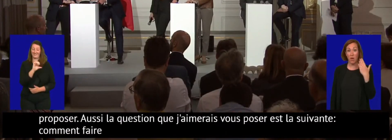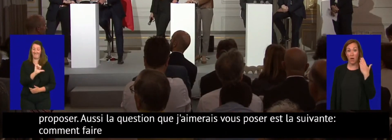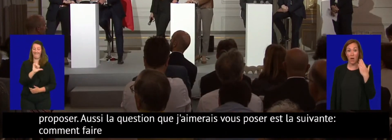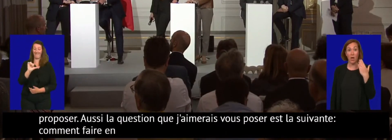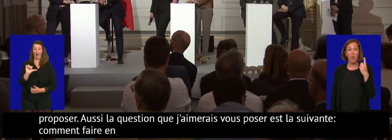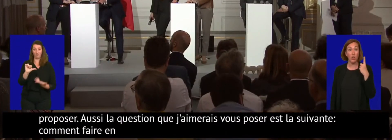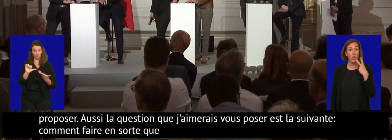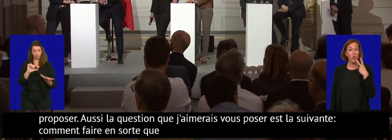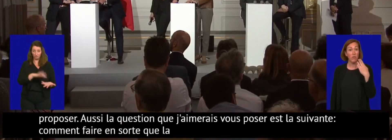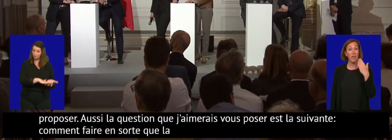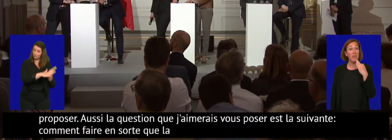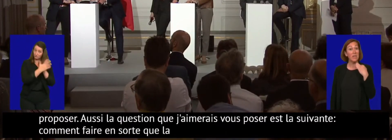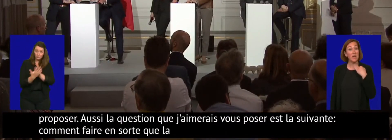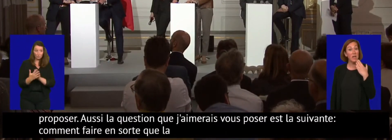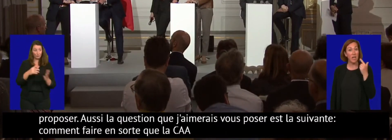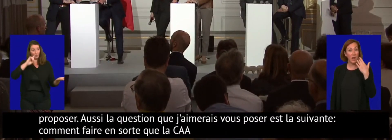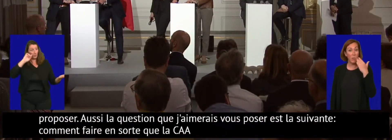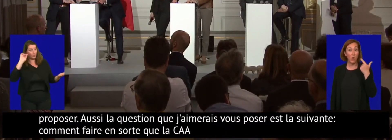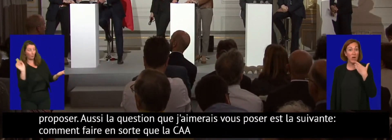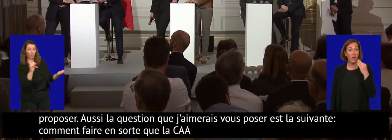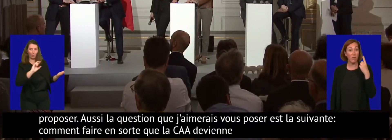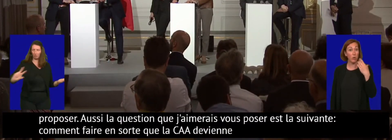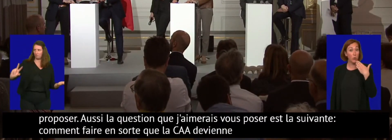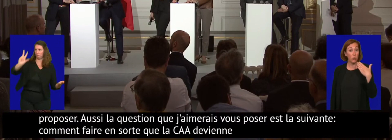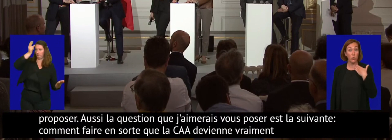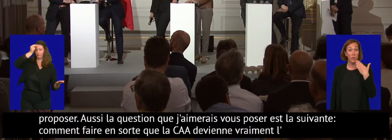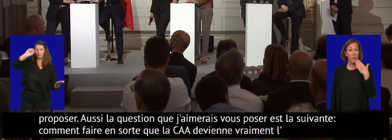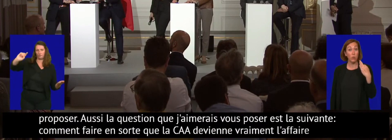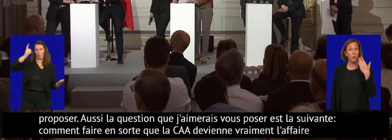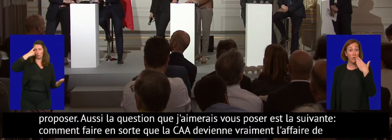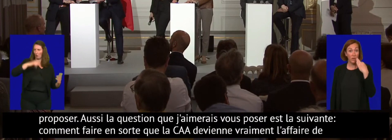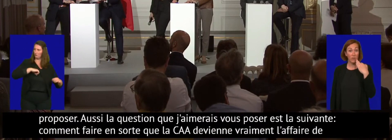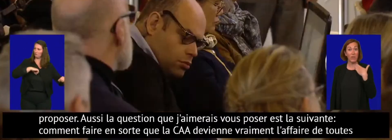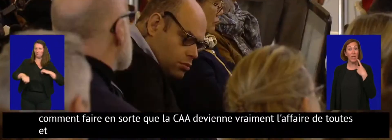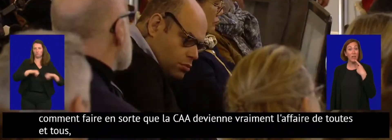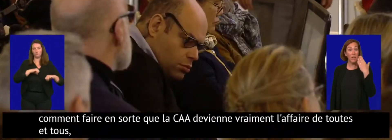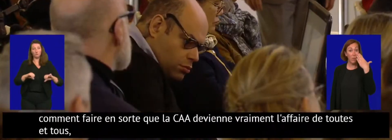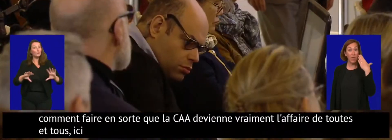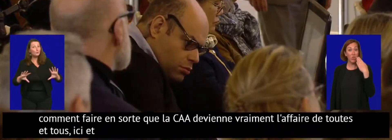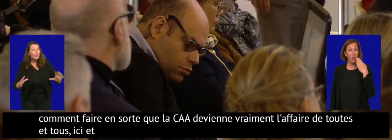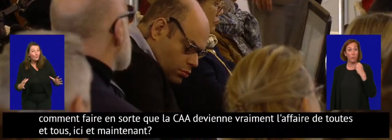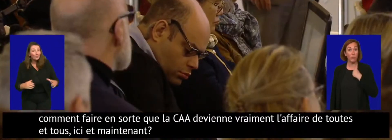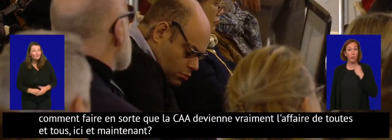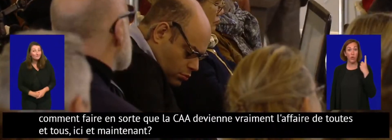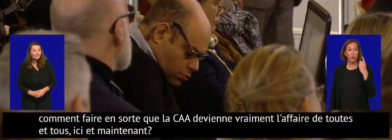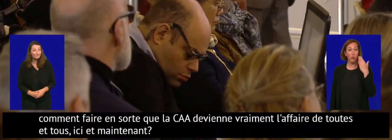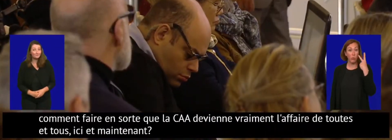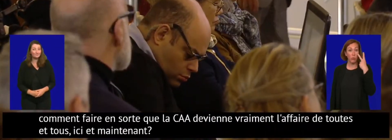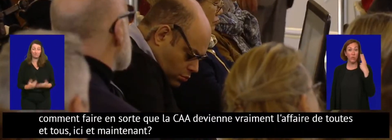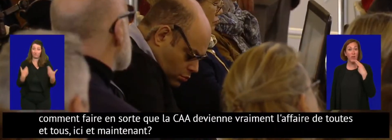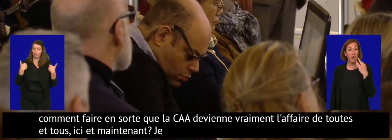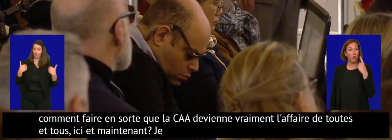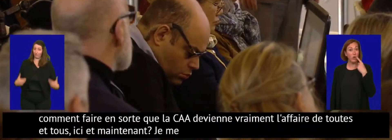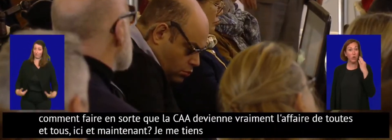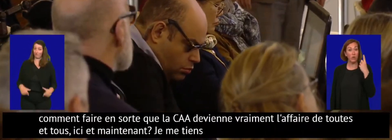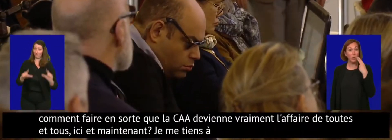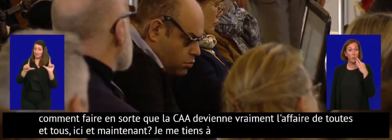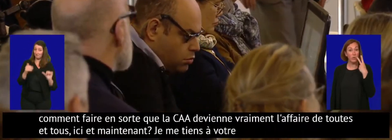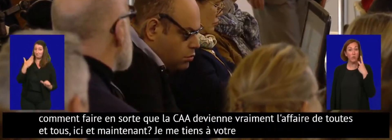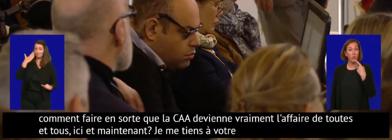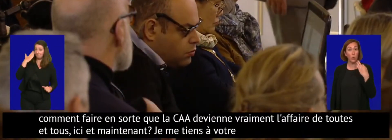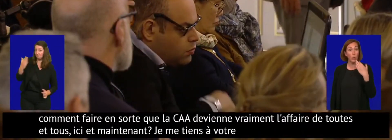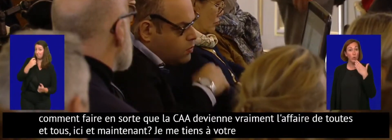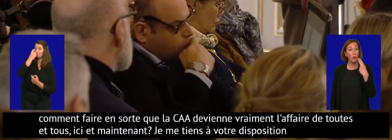devienne réellement l'affaire de toutes et tous, ici et dès maintenant ? Je me tiens à votre disposition pour toute